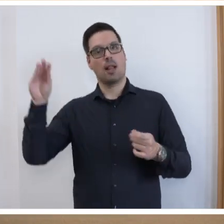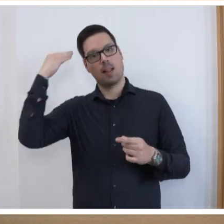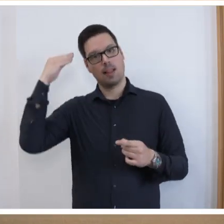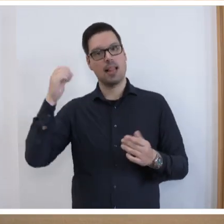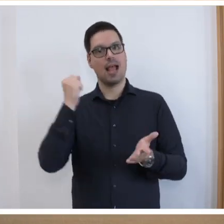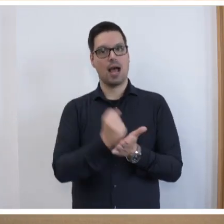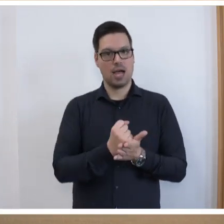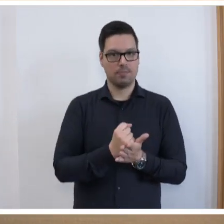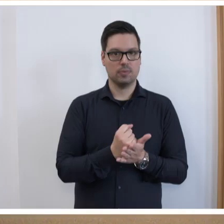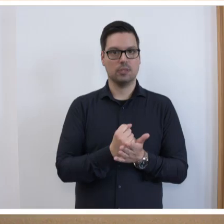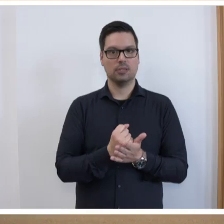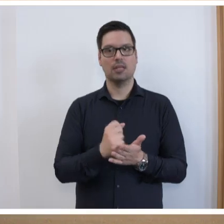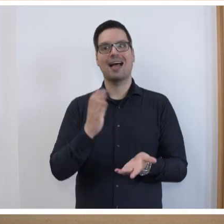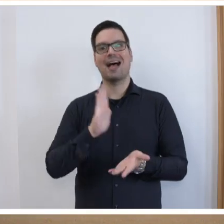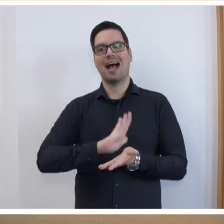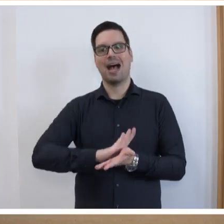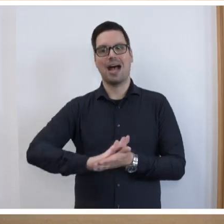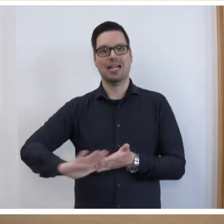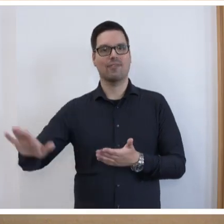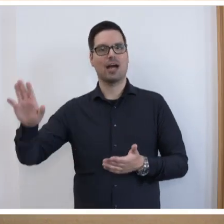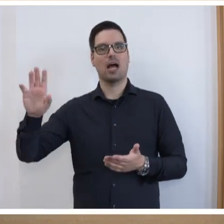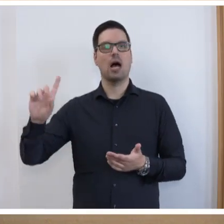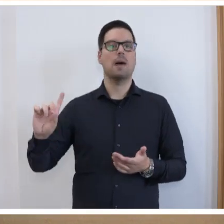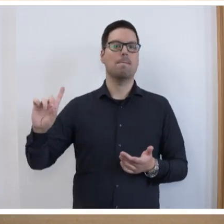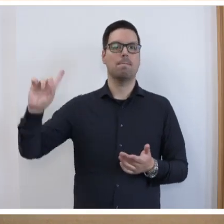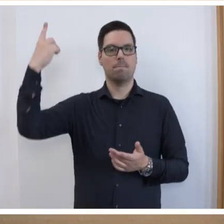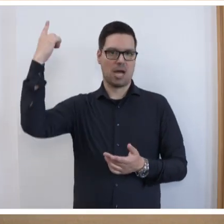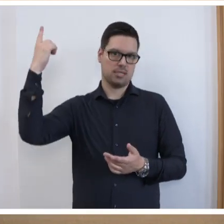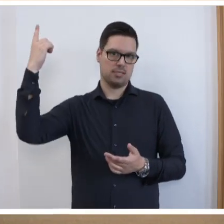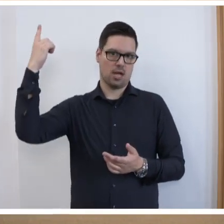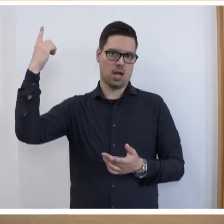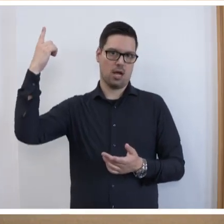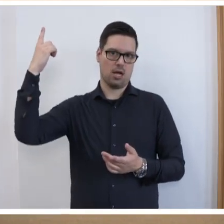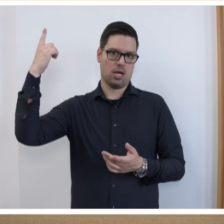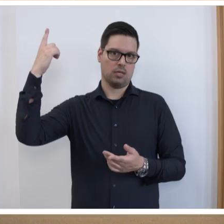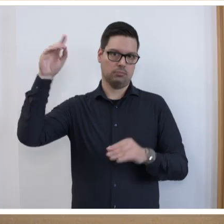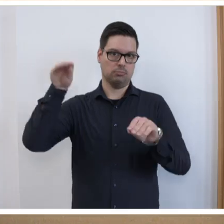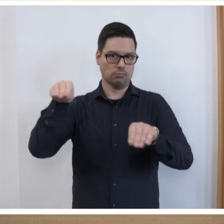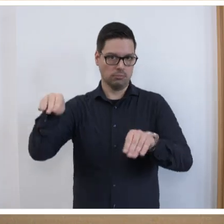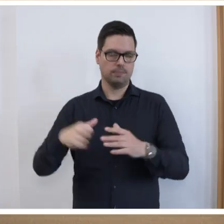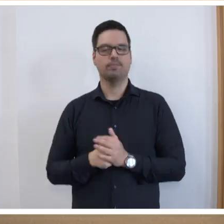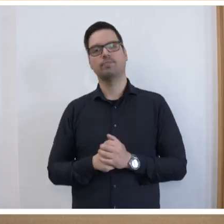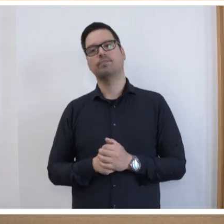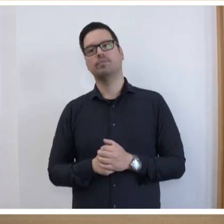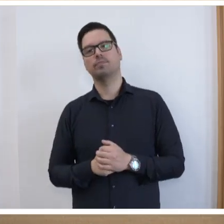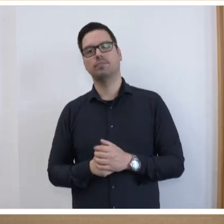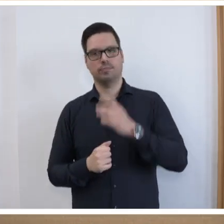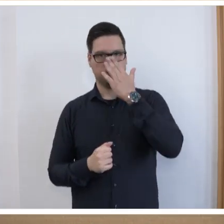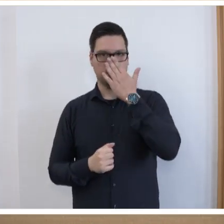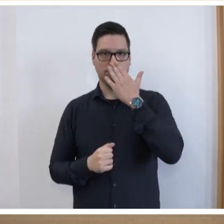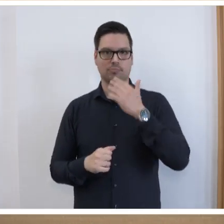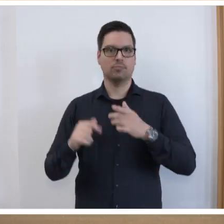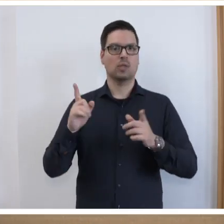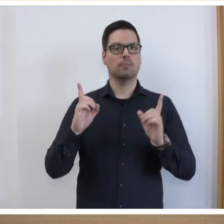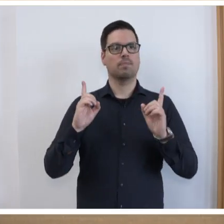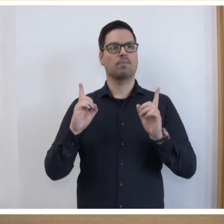Studiengang den Einstieg in einen Masterstudiengang, Master of Education. Das bezieht sich auf die Lehrämter